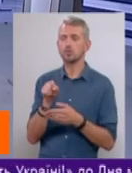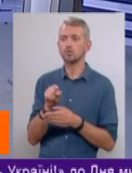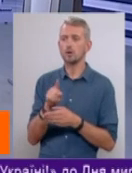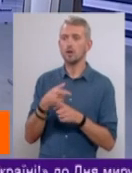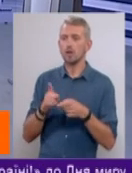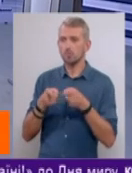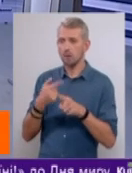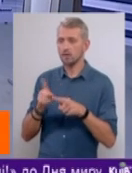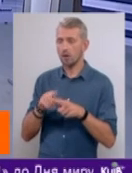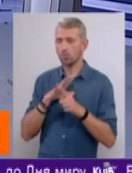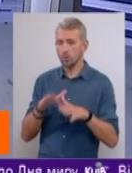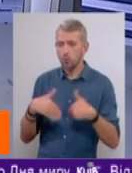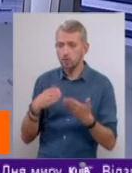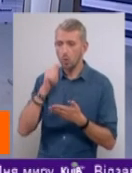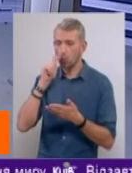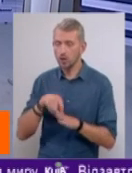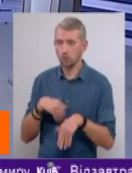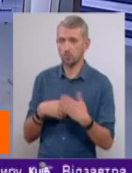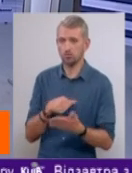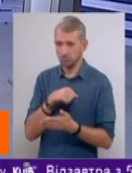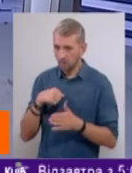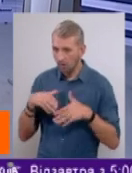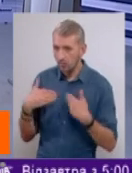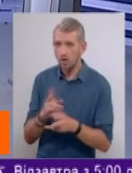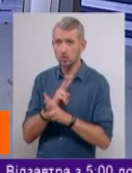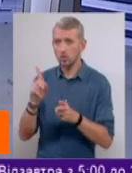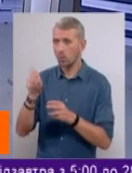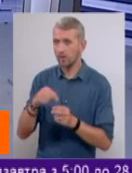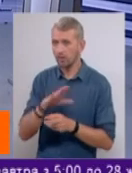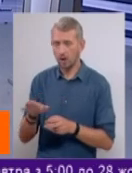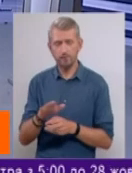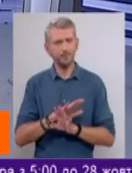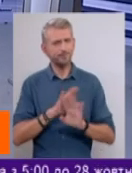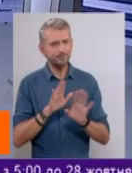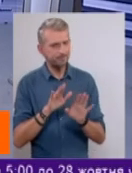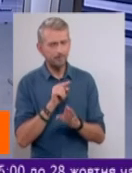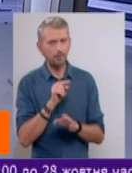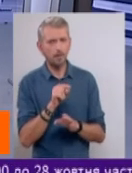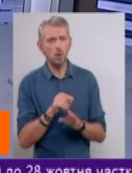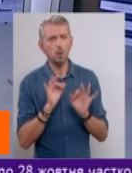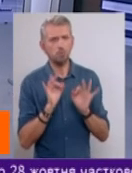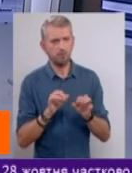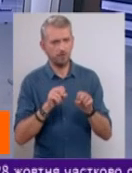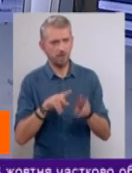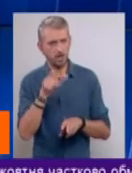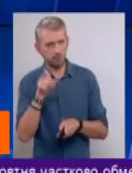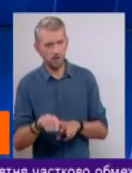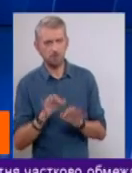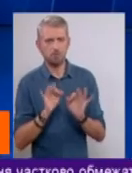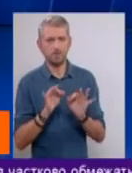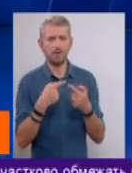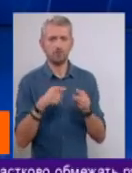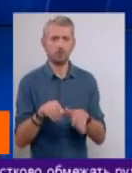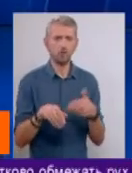насправді це була пропозиція української сторони і що насправді ніхто не вимагав від нас. Ні. Ну, тут правий експерт і правий, можливо,